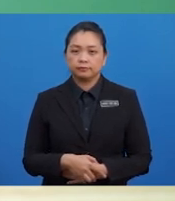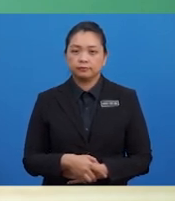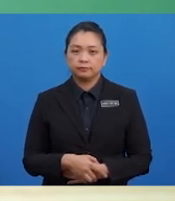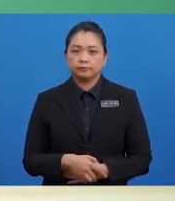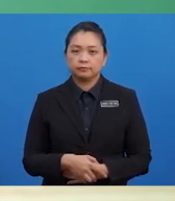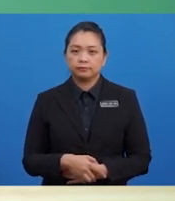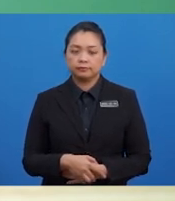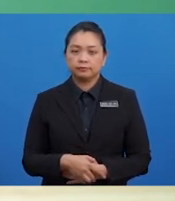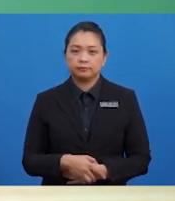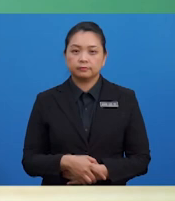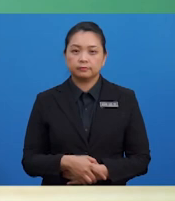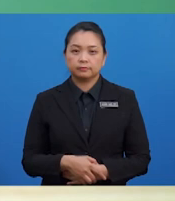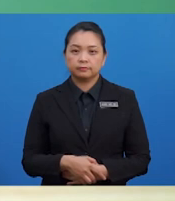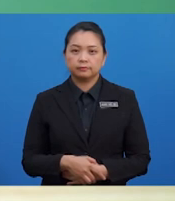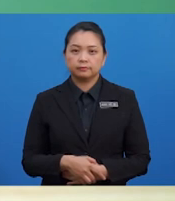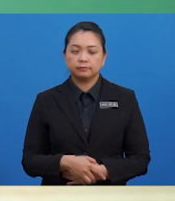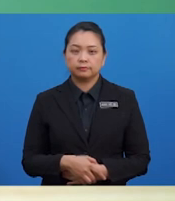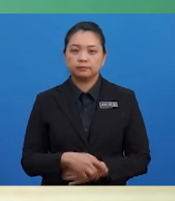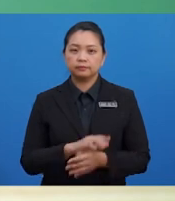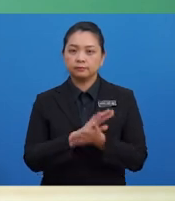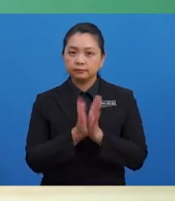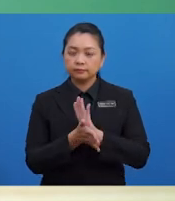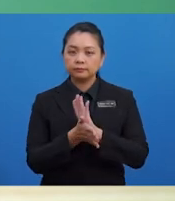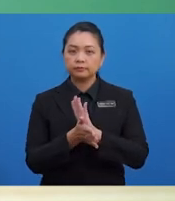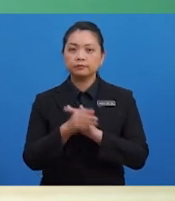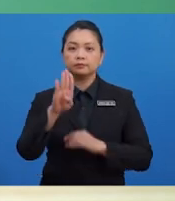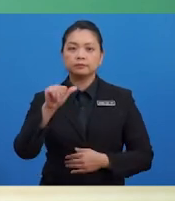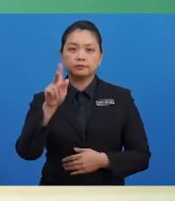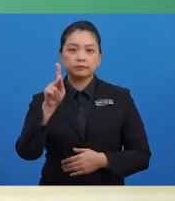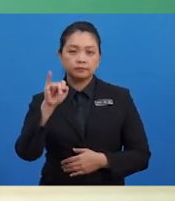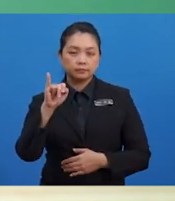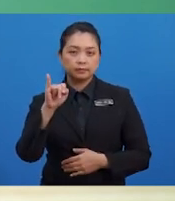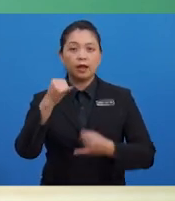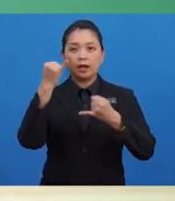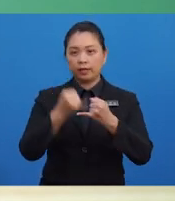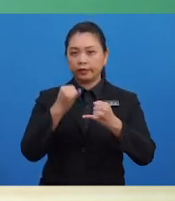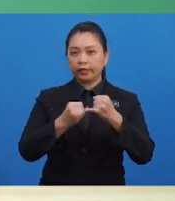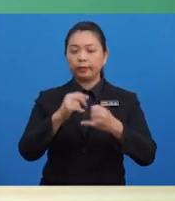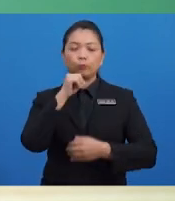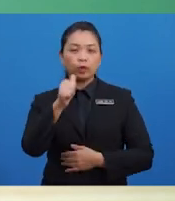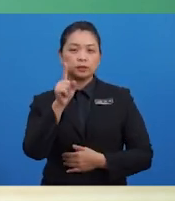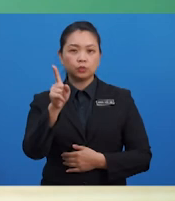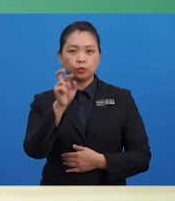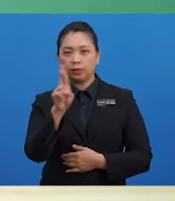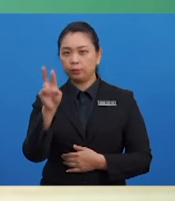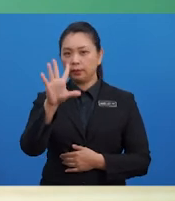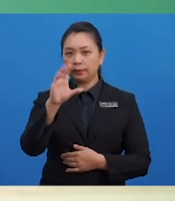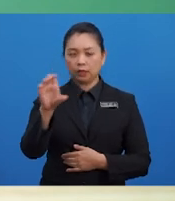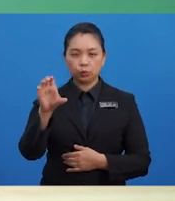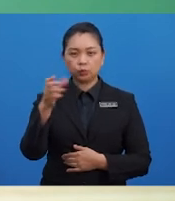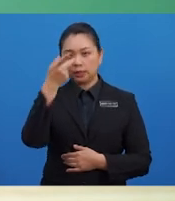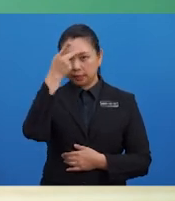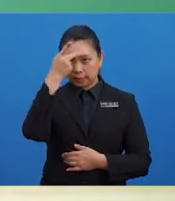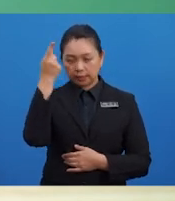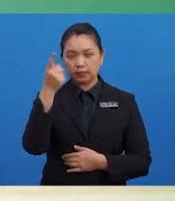Bagi akhir, akaun insurans bukan lagi RM1500 kerana